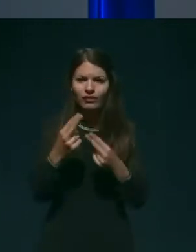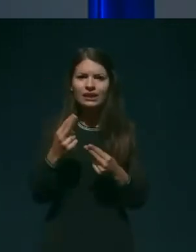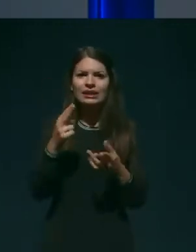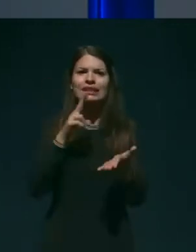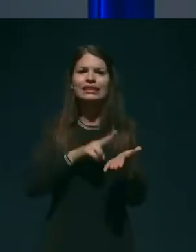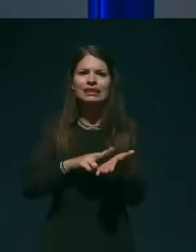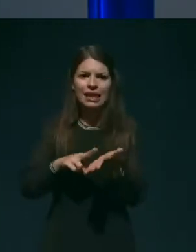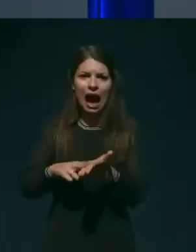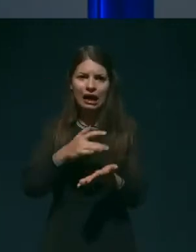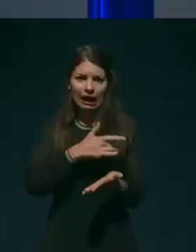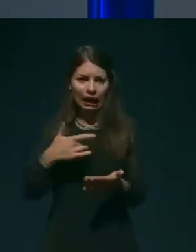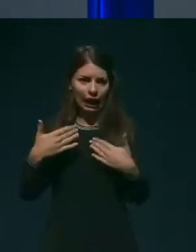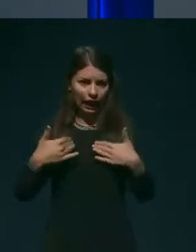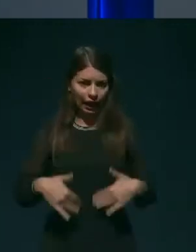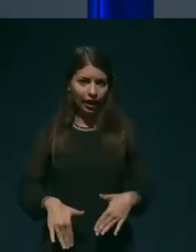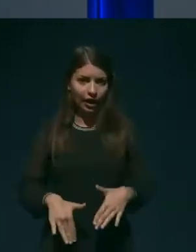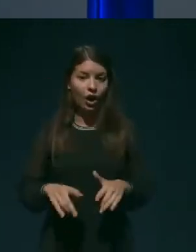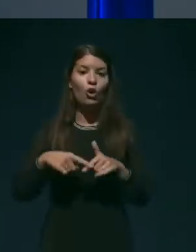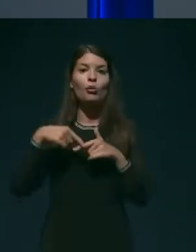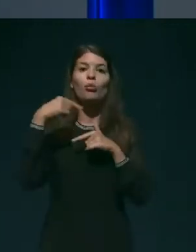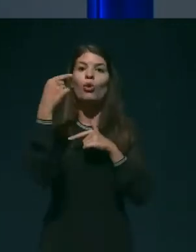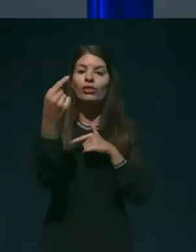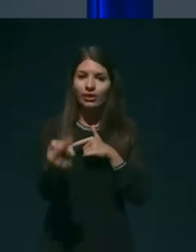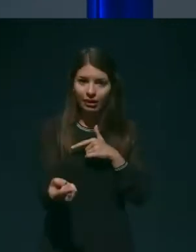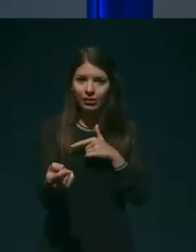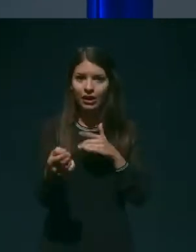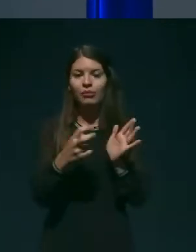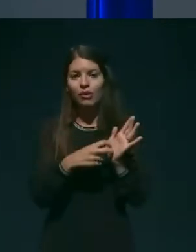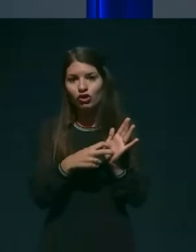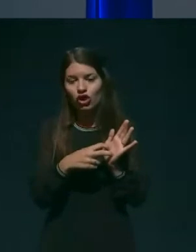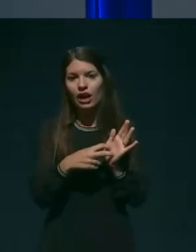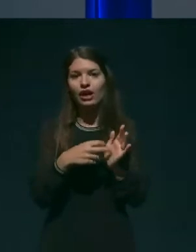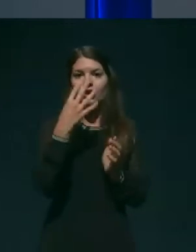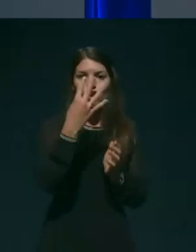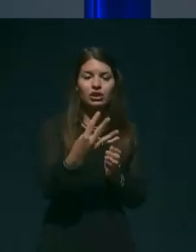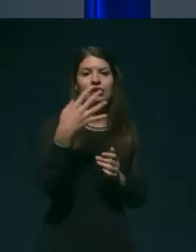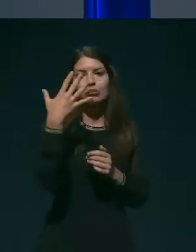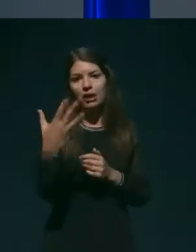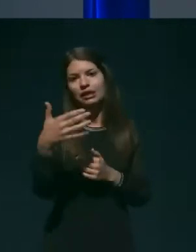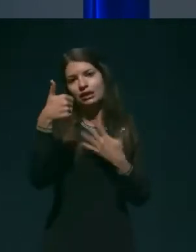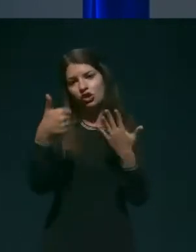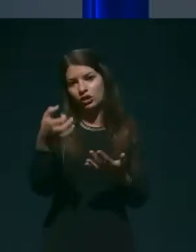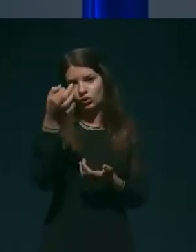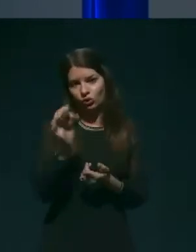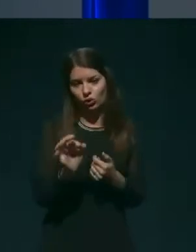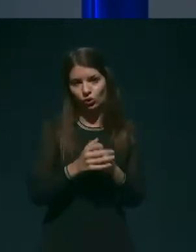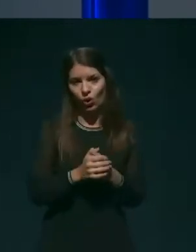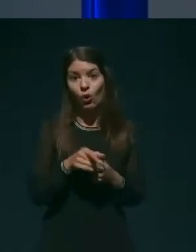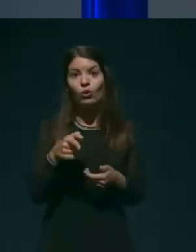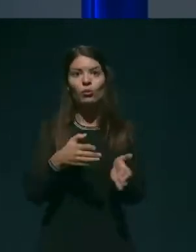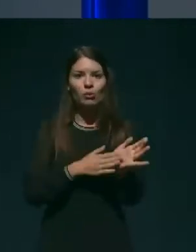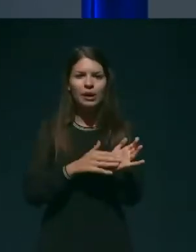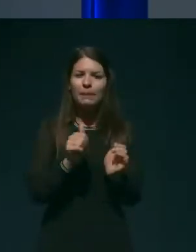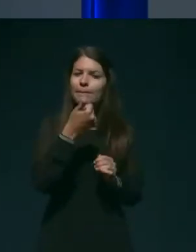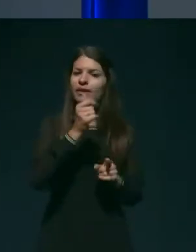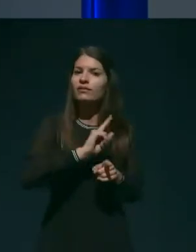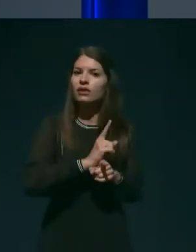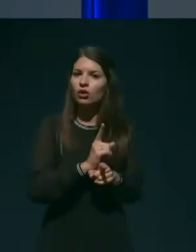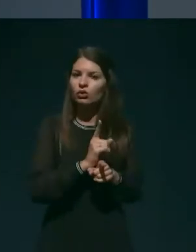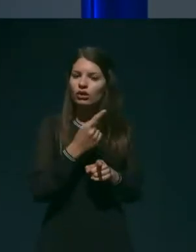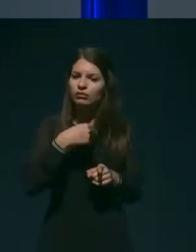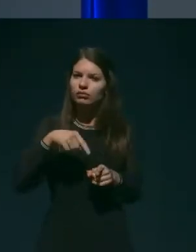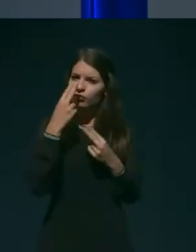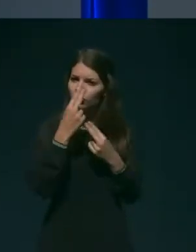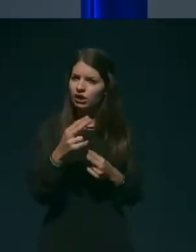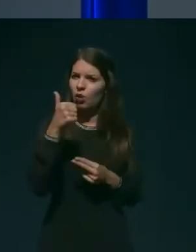ko se razvijajo simptomi, pa potem v ostalih 45-60% prenosov. To pomeni takrat tisti prvi trenutek, ko zaznamo bolnika v